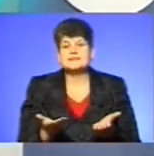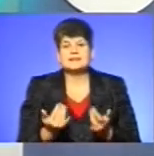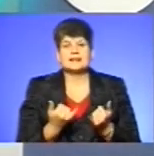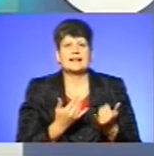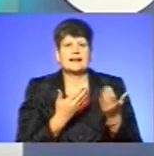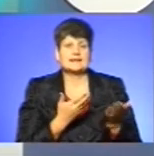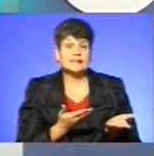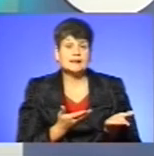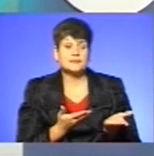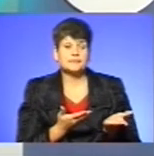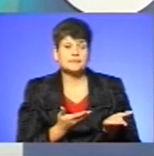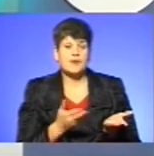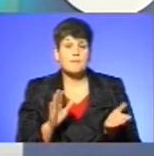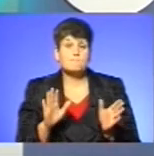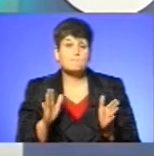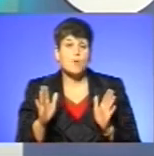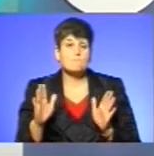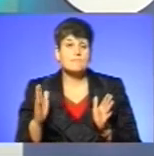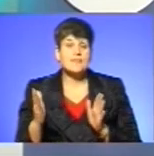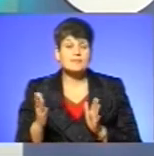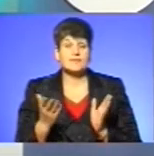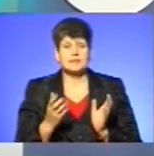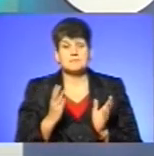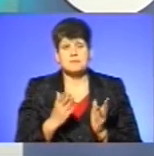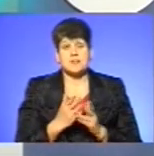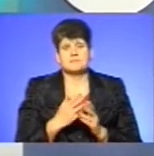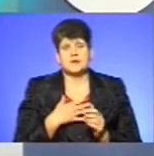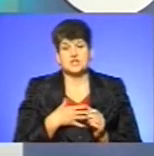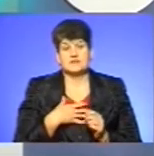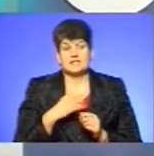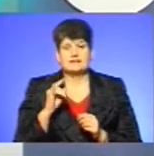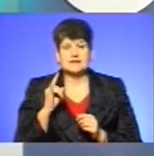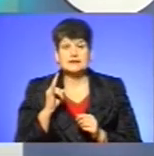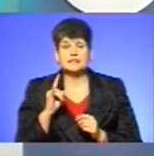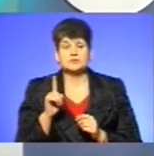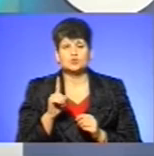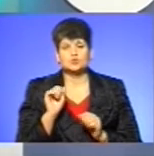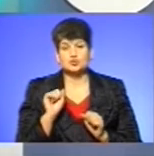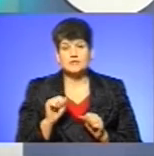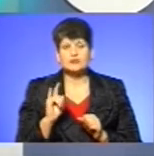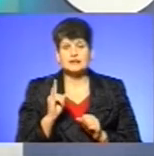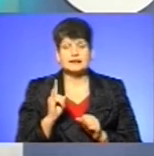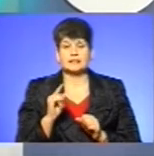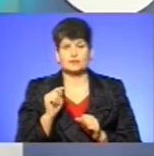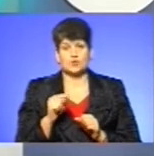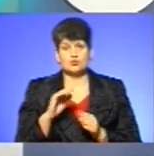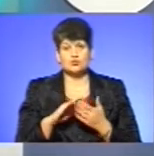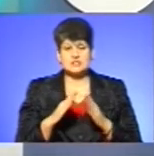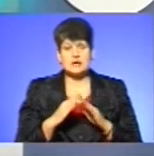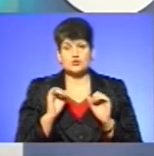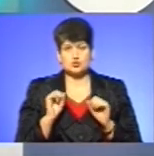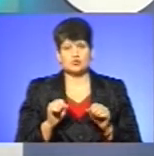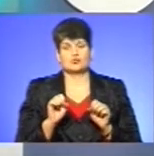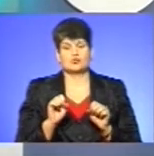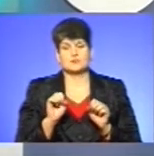них такі моменти, які мали би їх насторожити в дитині, що, можливо, дитина в такому стані, що може покинути